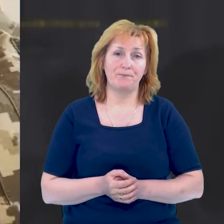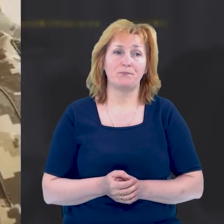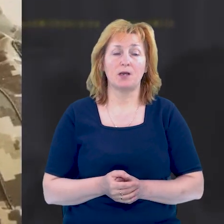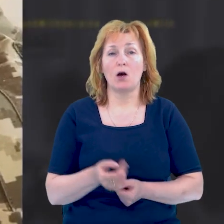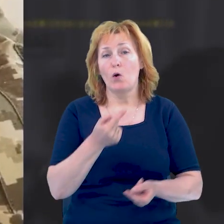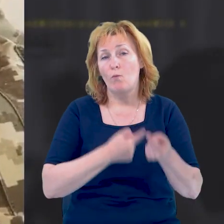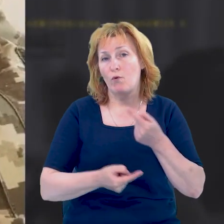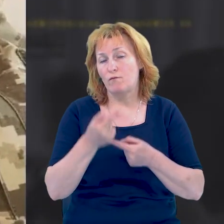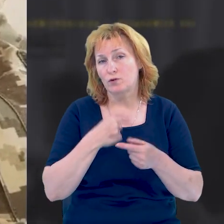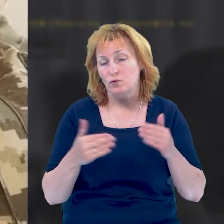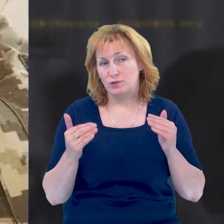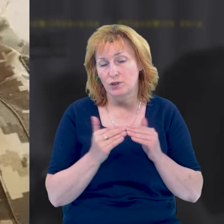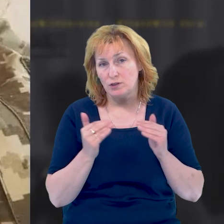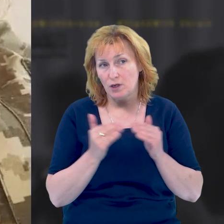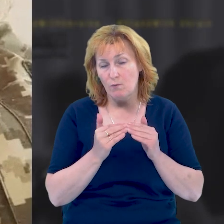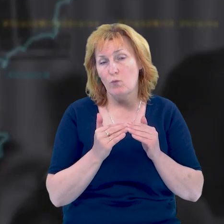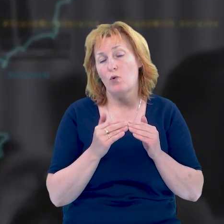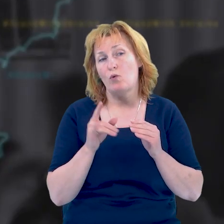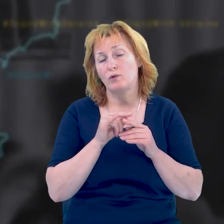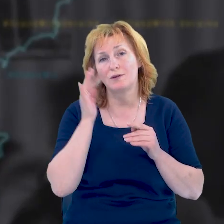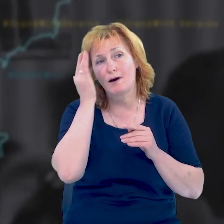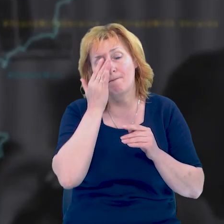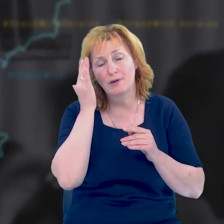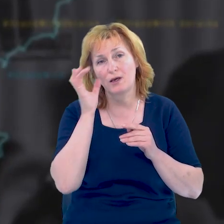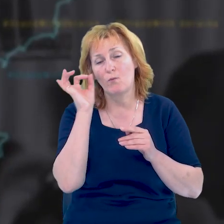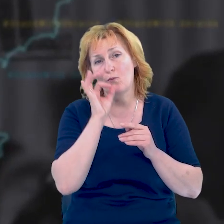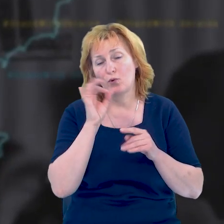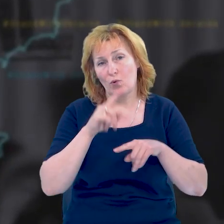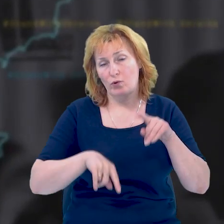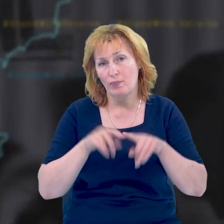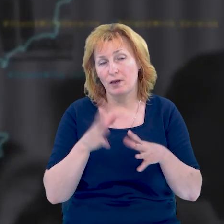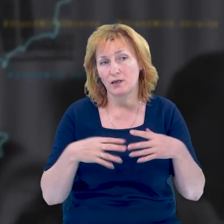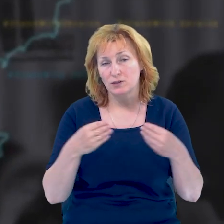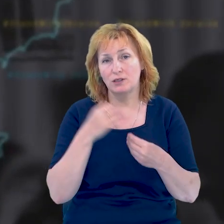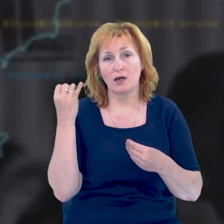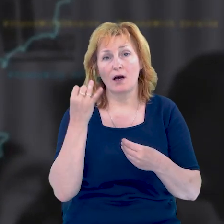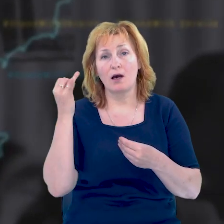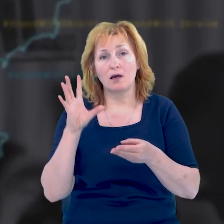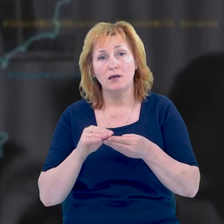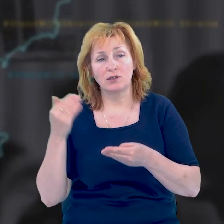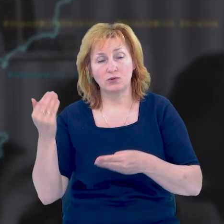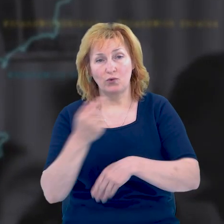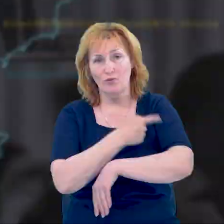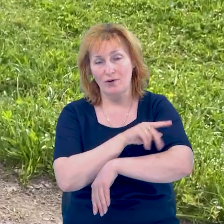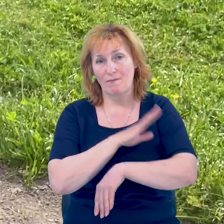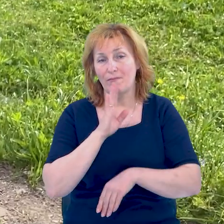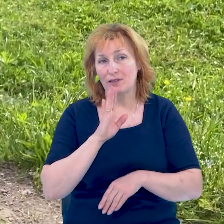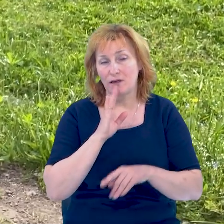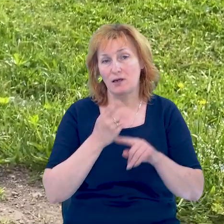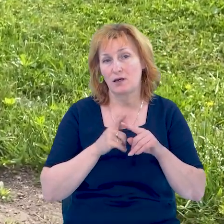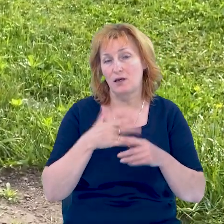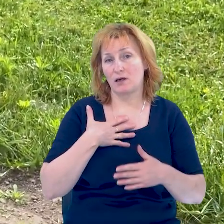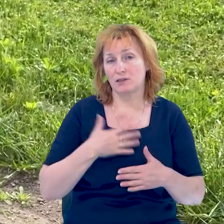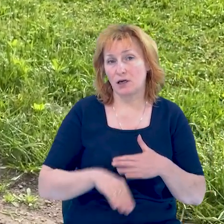Повернулася додому з зони проведення ООС та мріяла про родинне життя. Історія бойової медикині з Прилуччини, яка